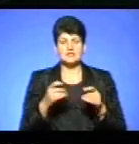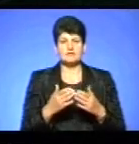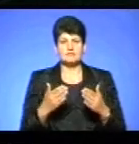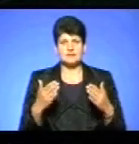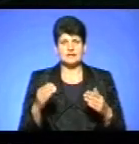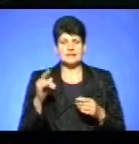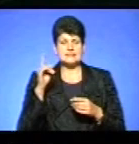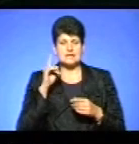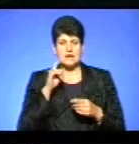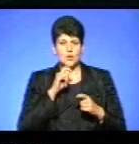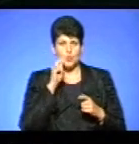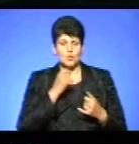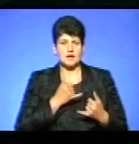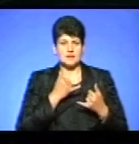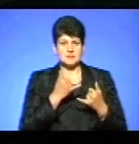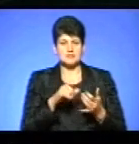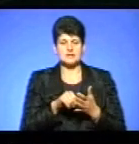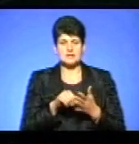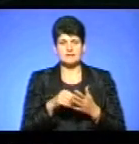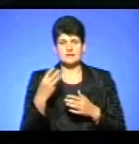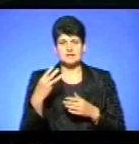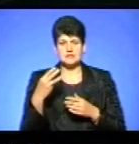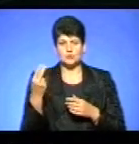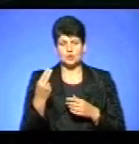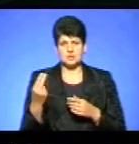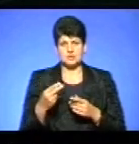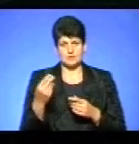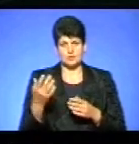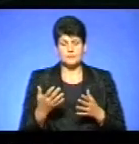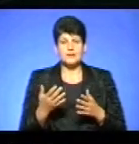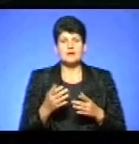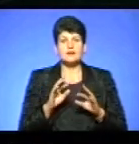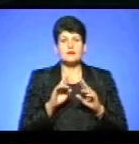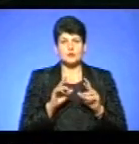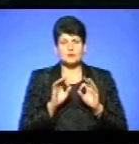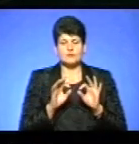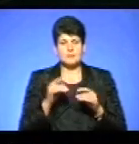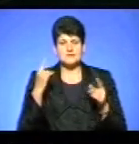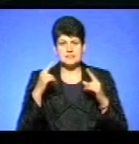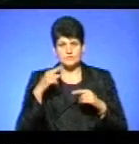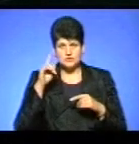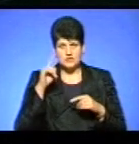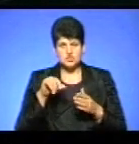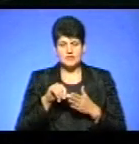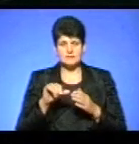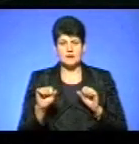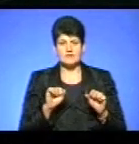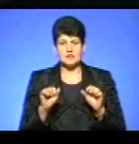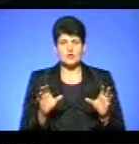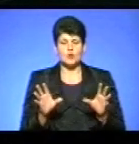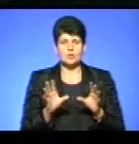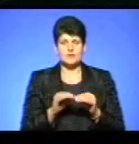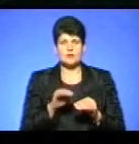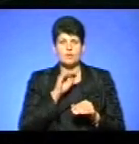«Ізраїль Україні» представили близько 30 художніх полотен. Як розповіла мистецтвознавець, член правління об'єднання